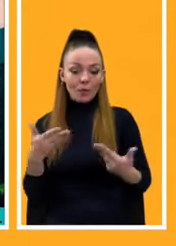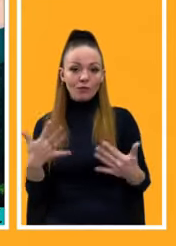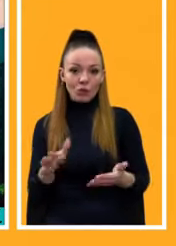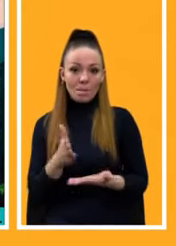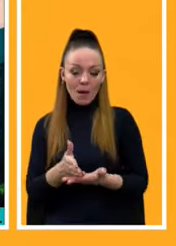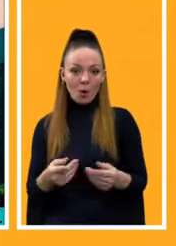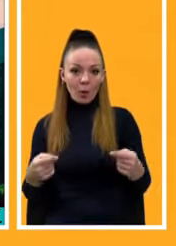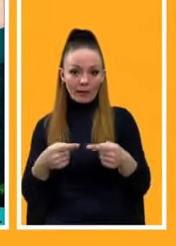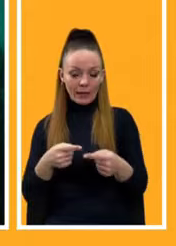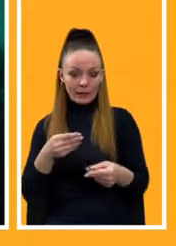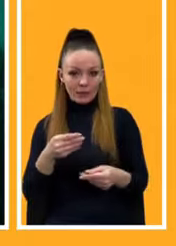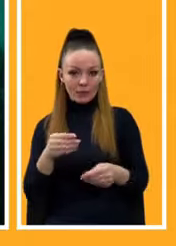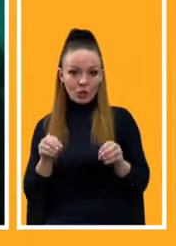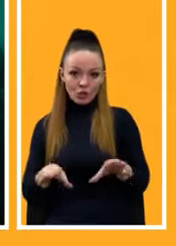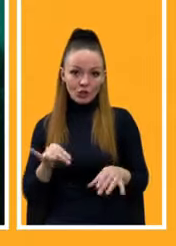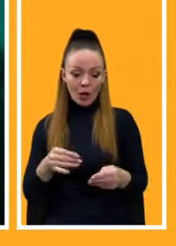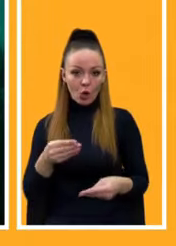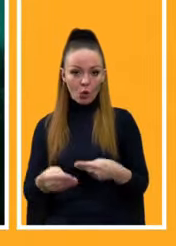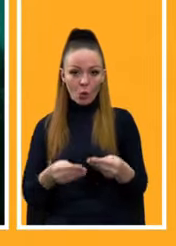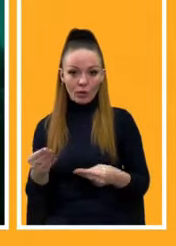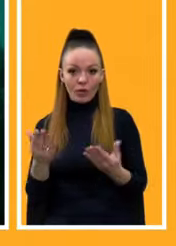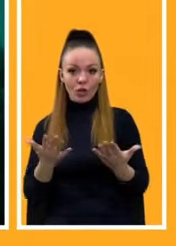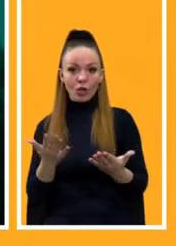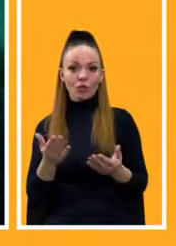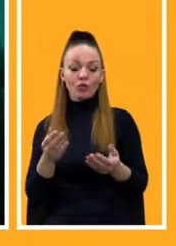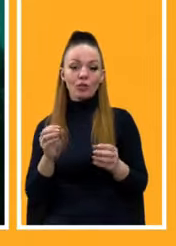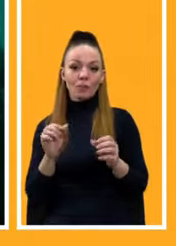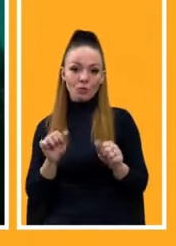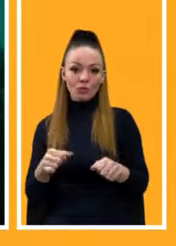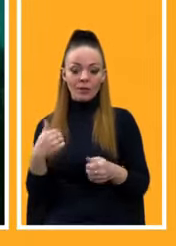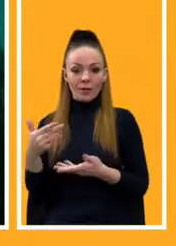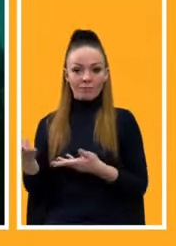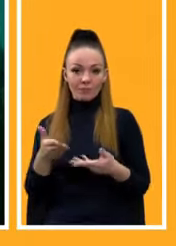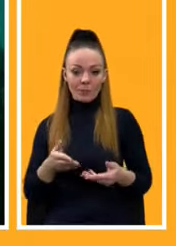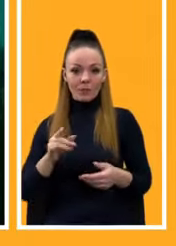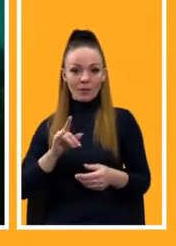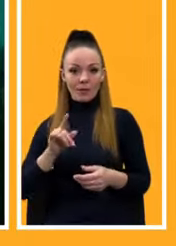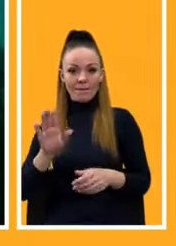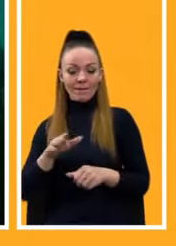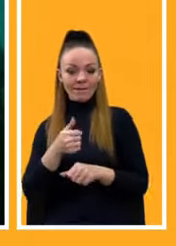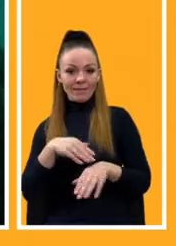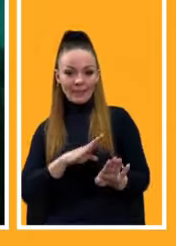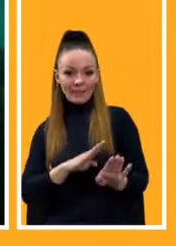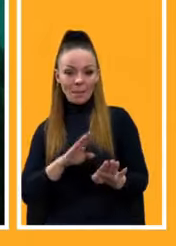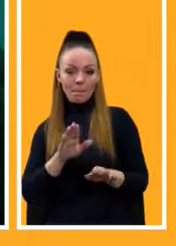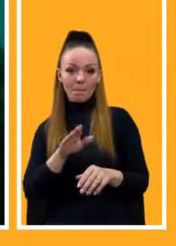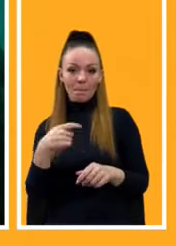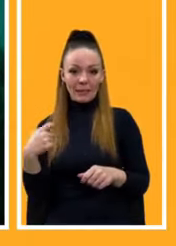кроки та рішення, да? Якщо можна, я прошу приєднатися до мене віце-президента компанії Airbus по Європі та Центральної Азії,